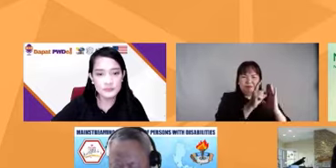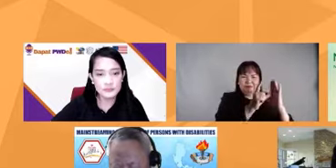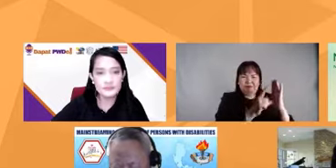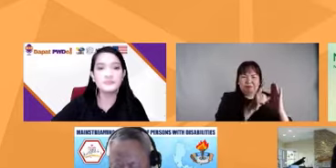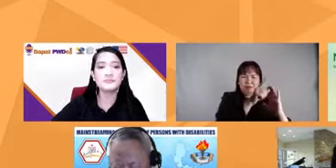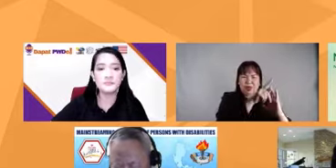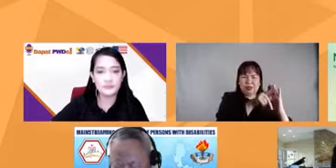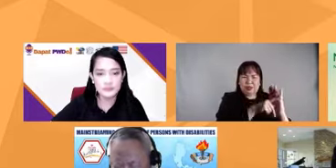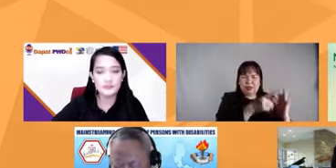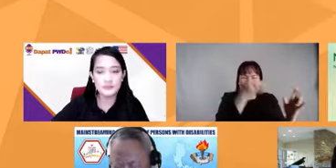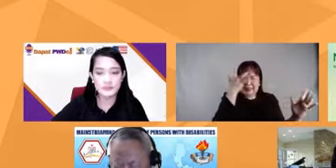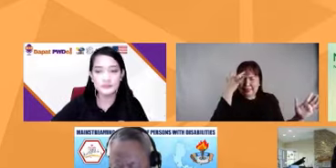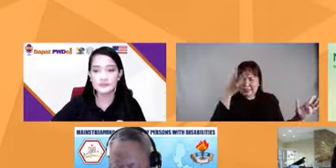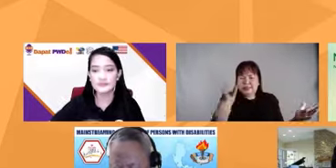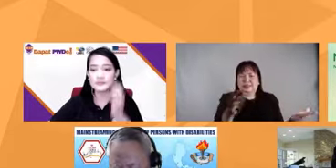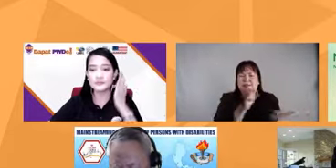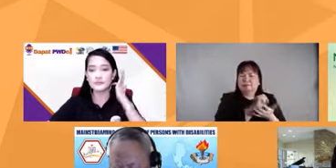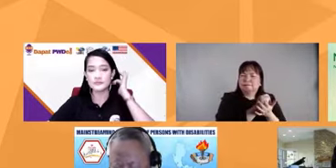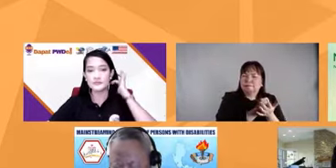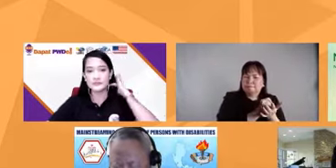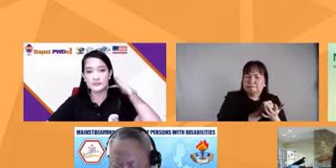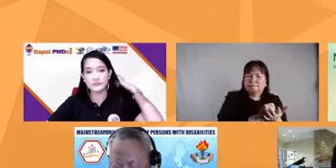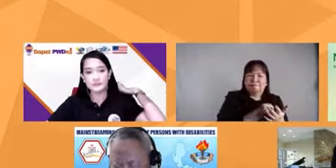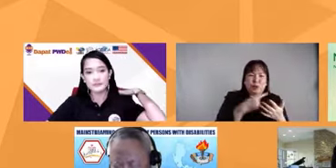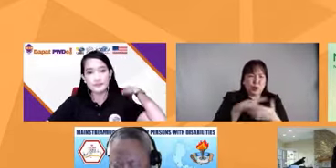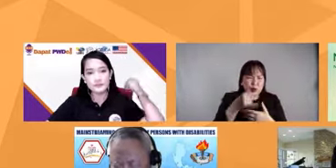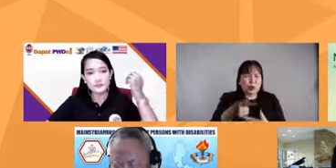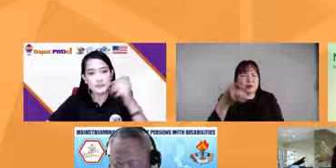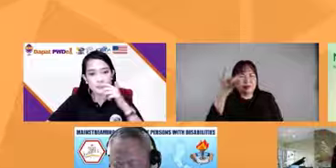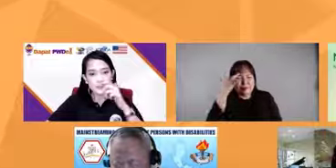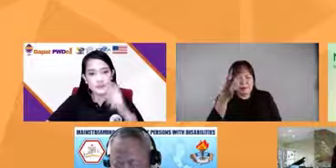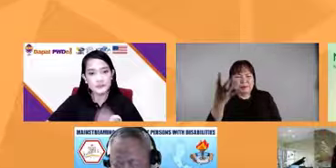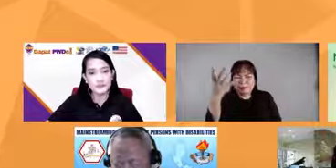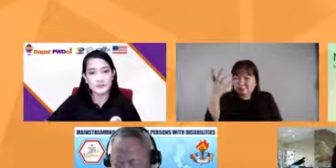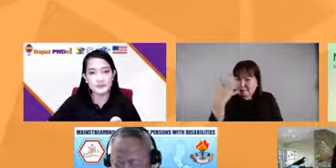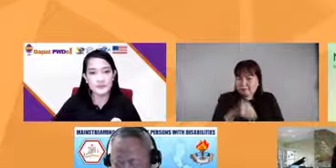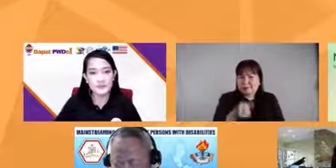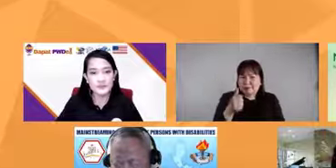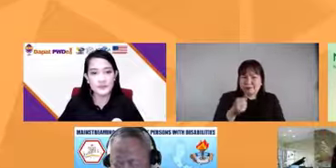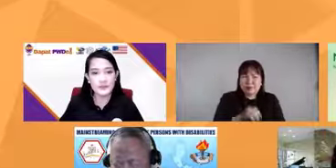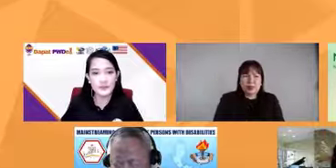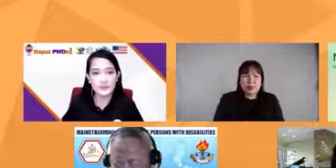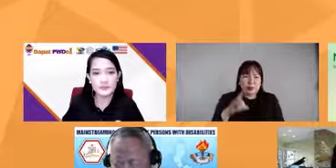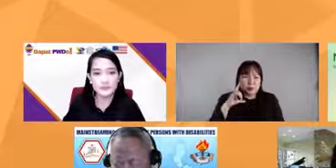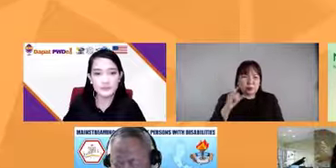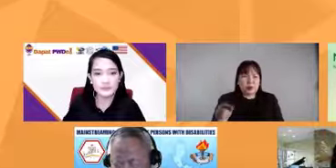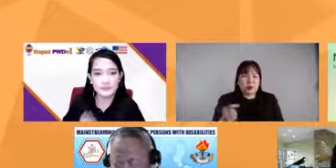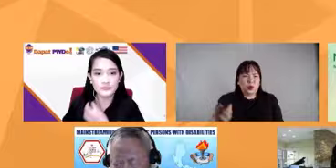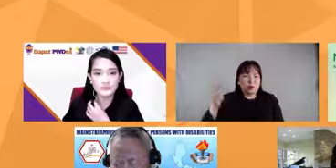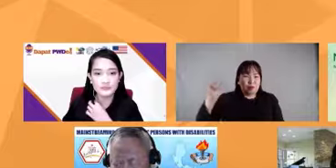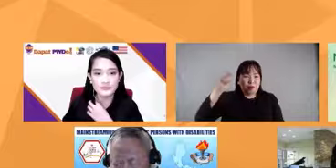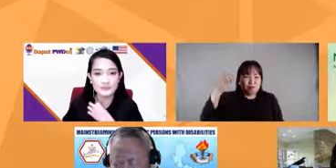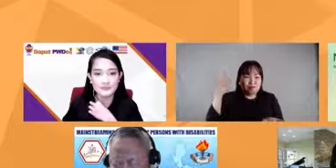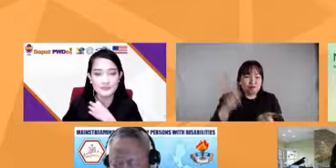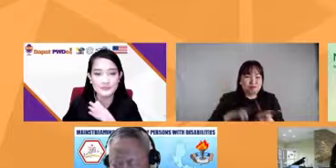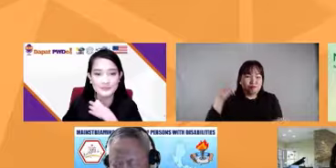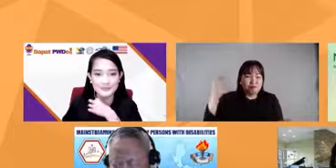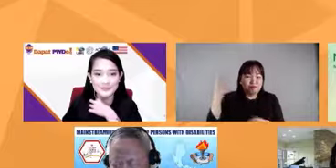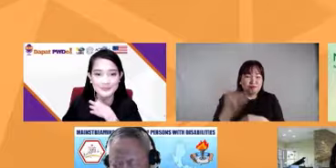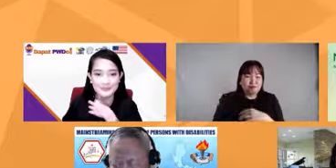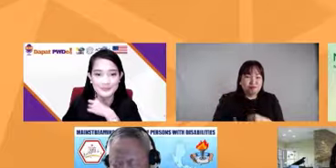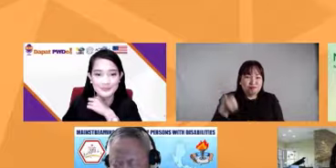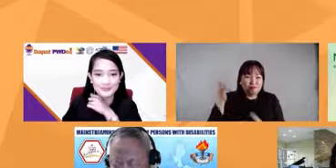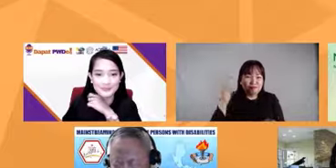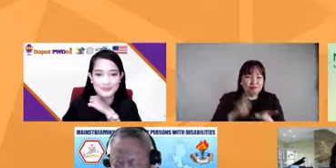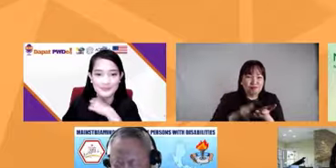magaling gumawa ng program at saka mabilis umirma o makratify